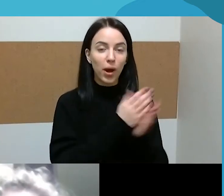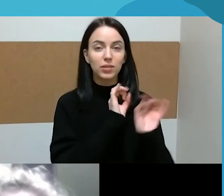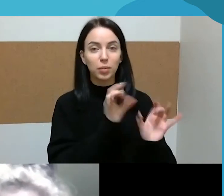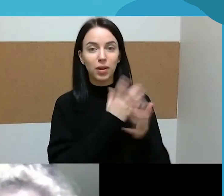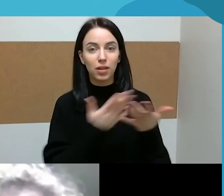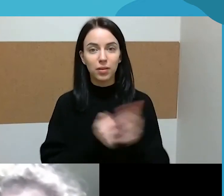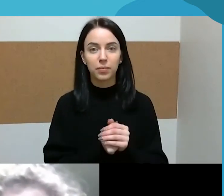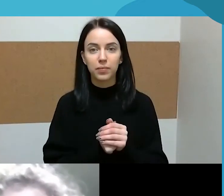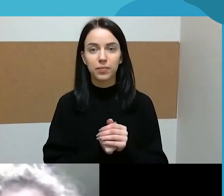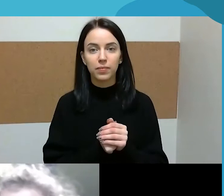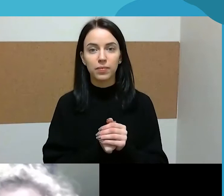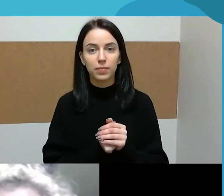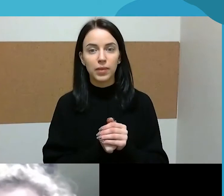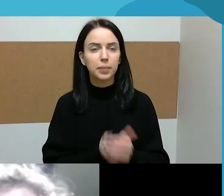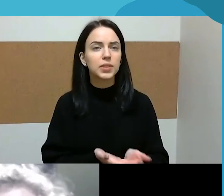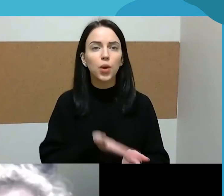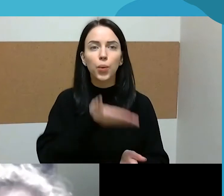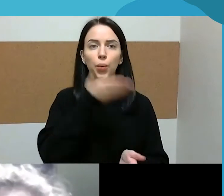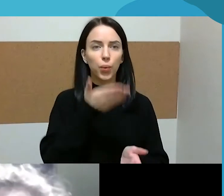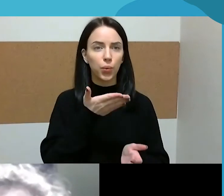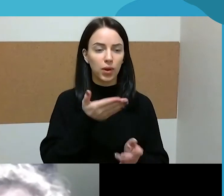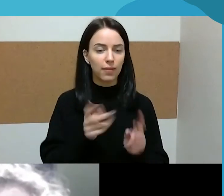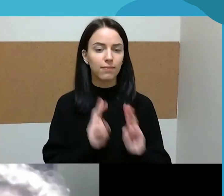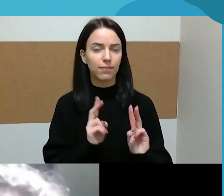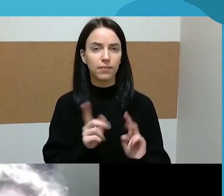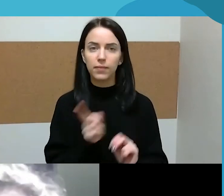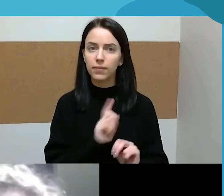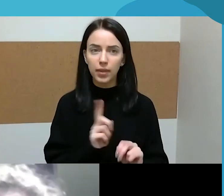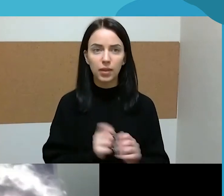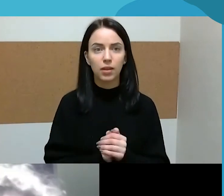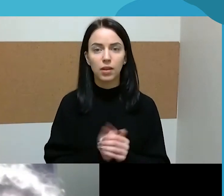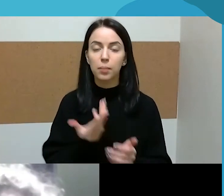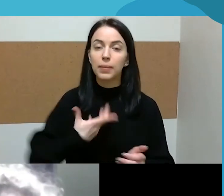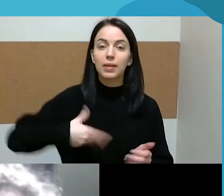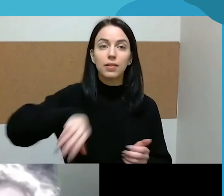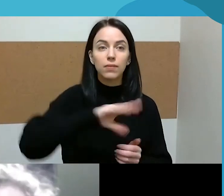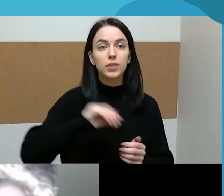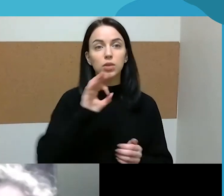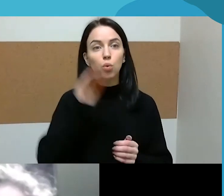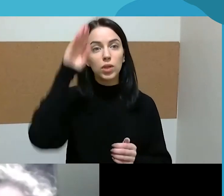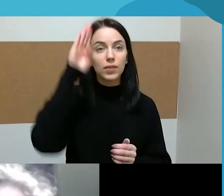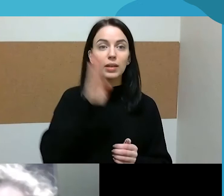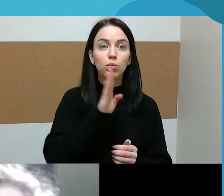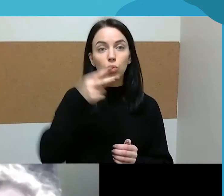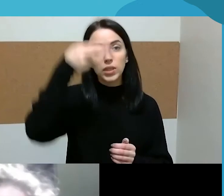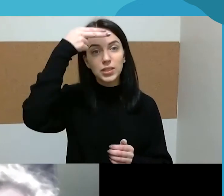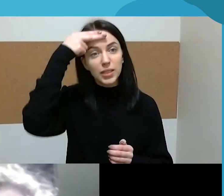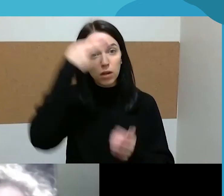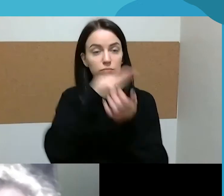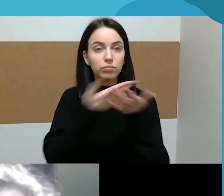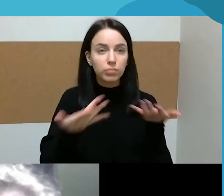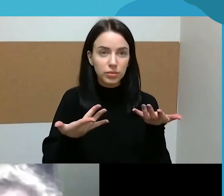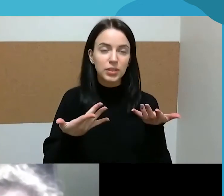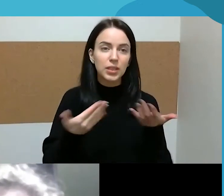taip dramatiškai, bet turim suprasti, kad visas, kas yra susijęs su lyčių stereotipais, tai yra ganalėtas